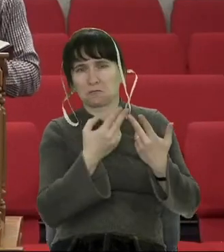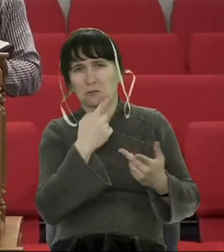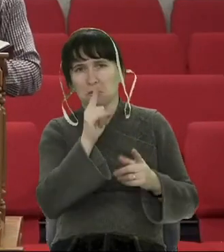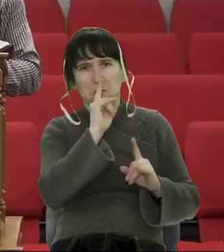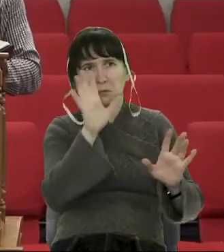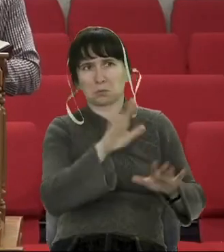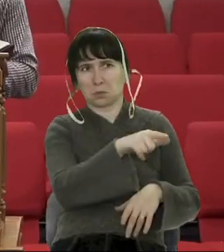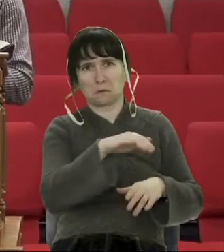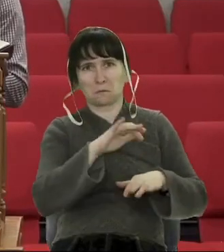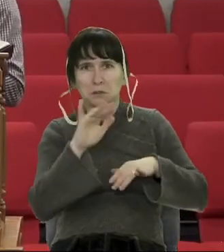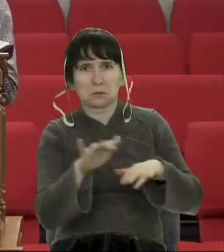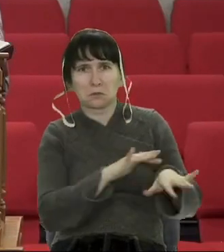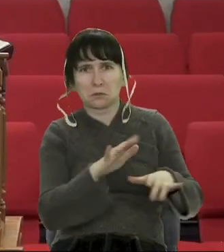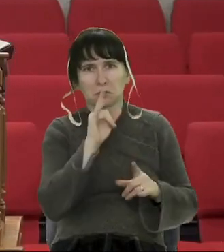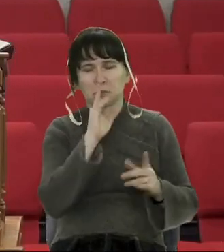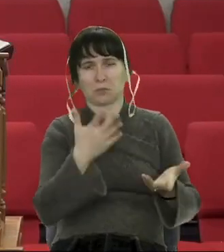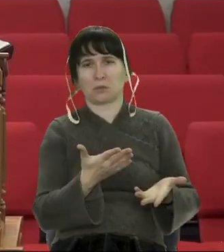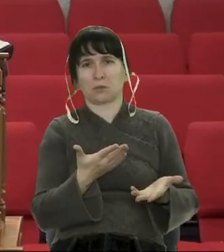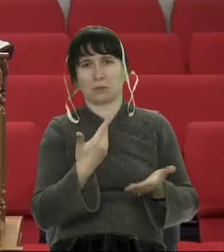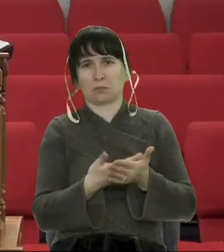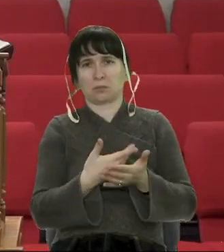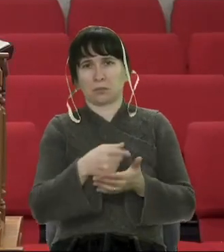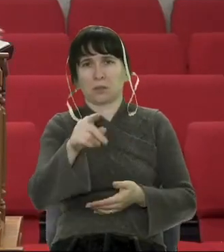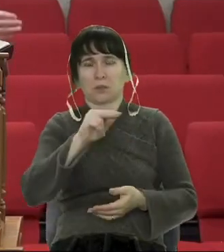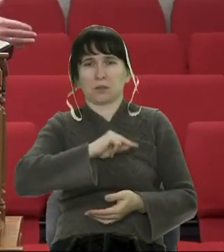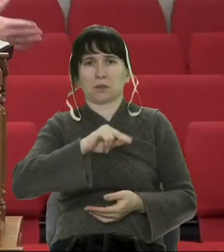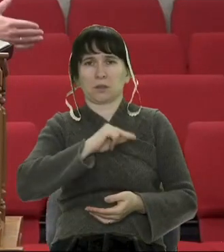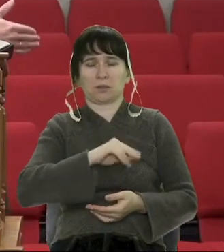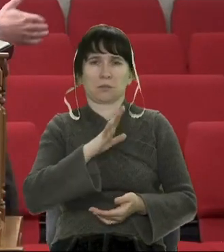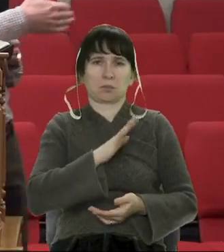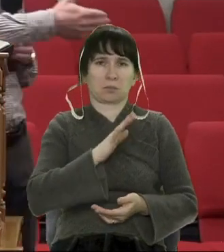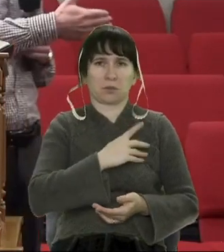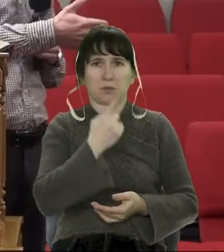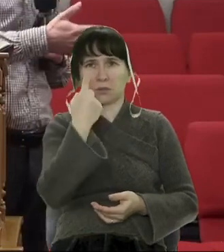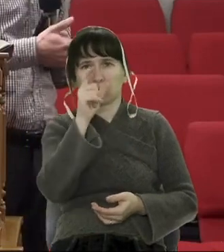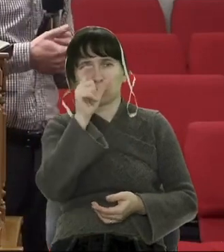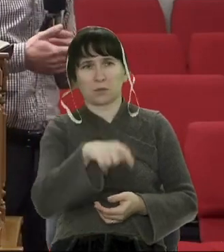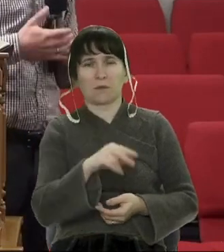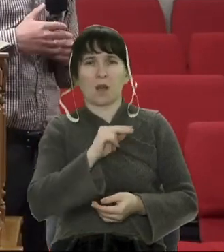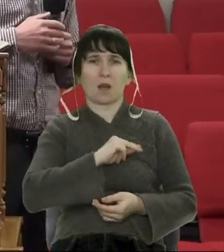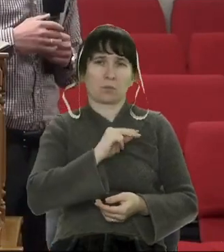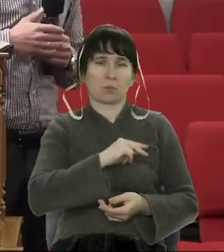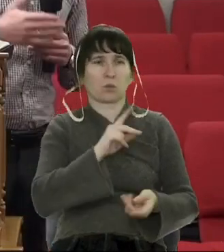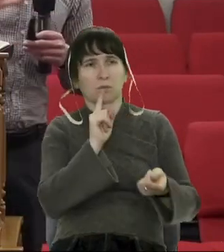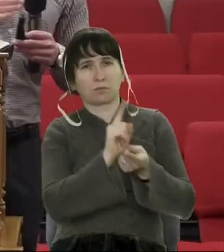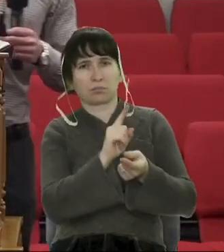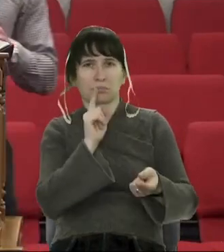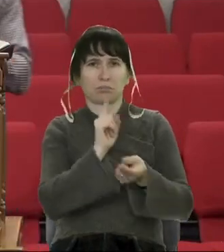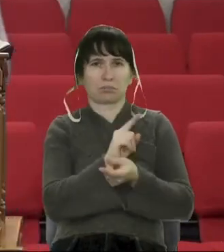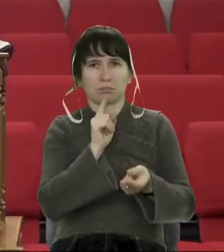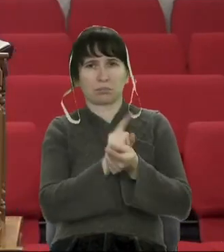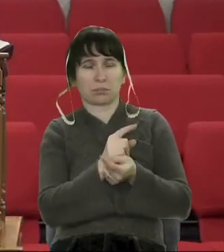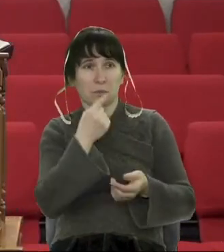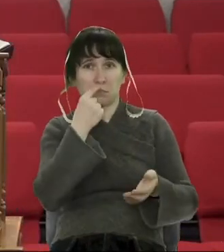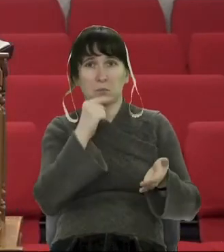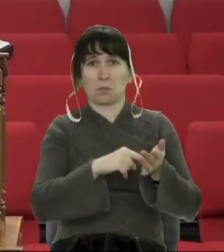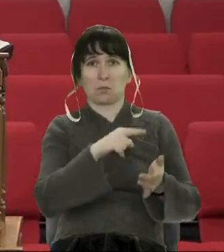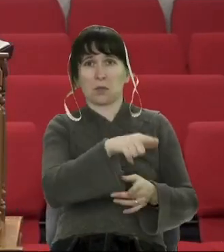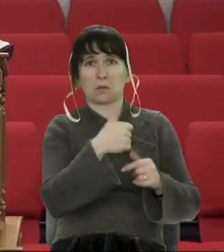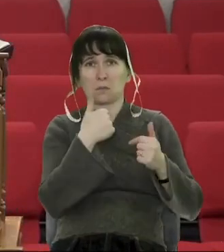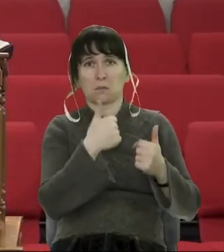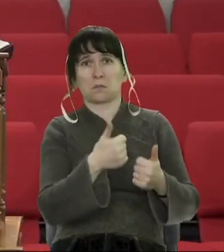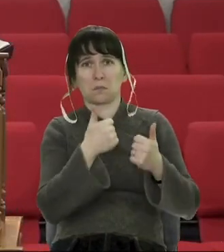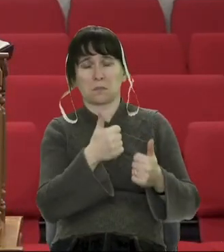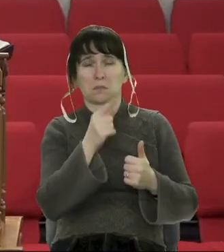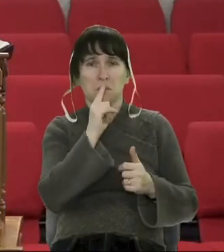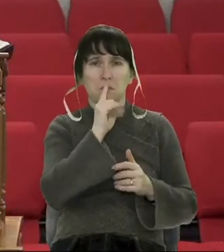якості. От буває, на роботі ти перетнувся десь день, два, три з однією людиною. І якраз в тій точці перетину, коли